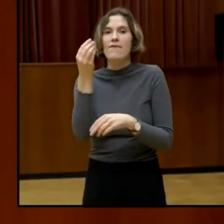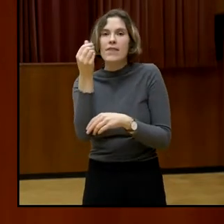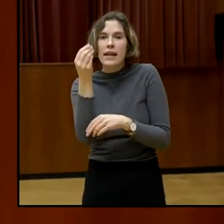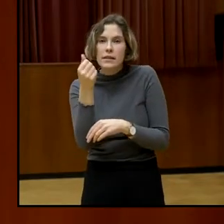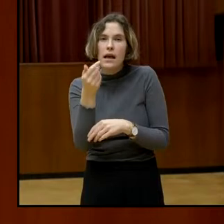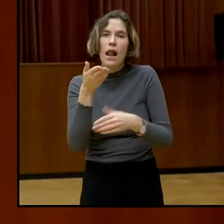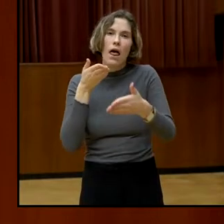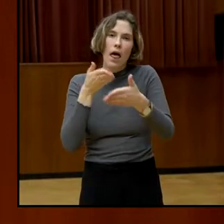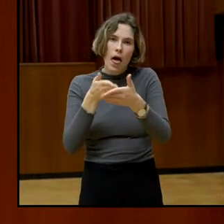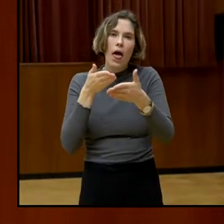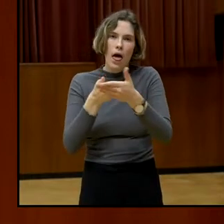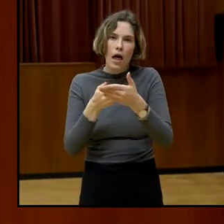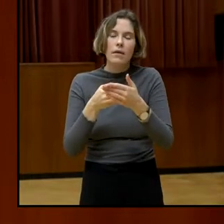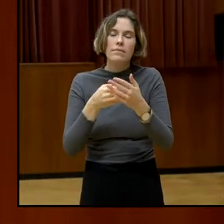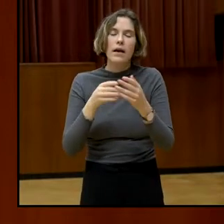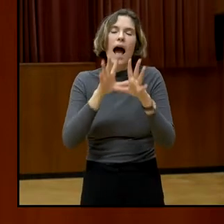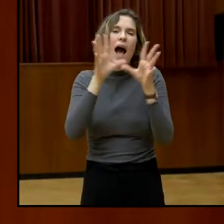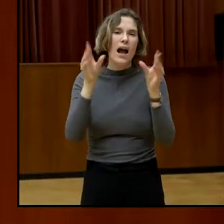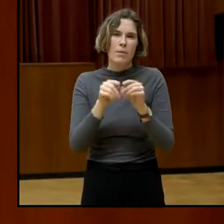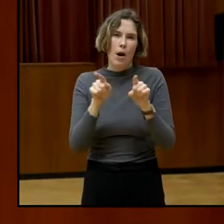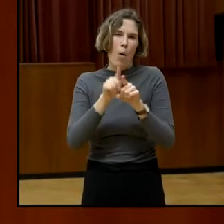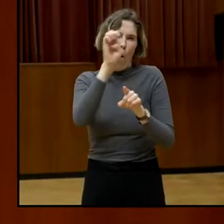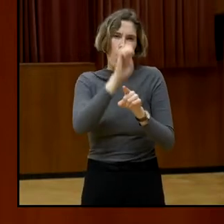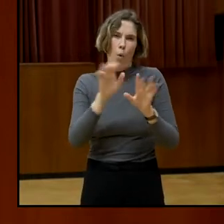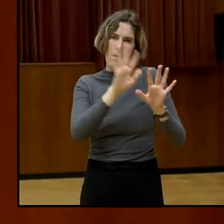schwierig und sehr, sehr, sehr restriktiv.